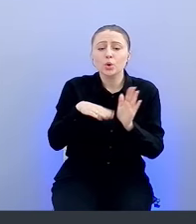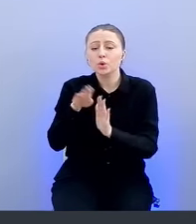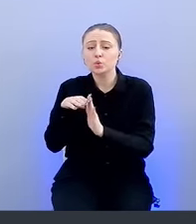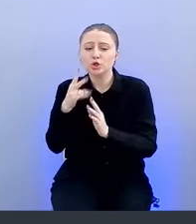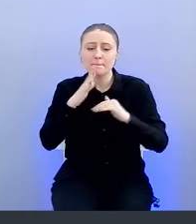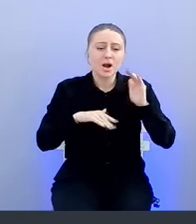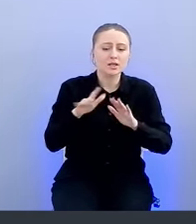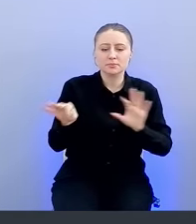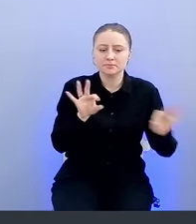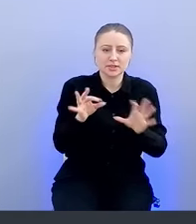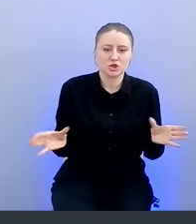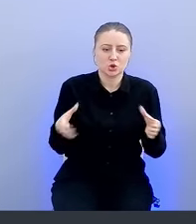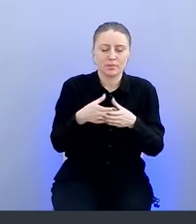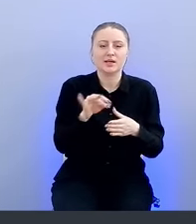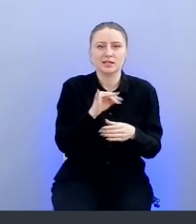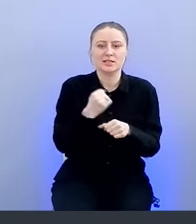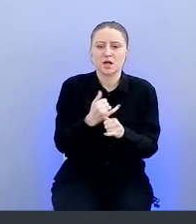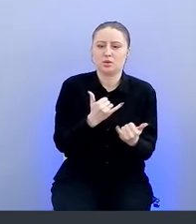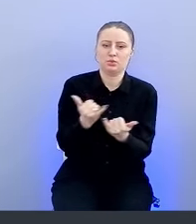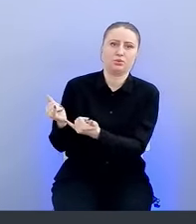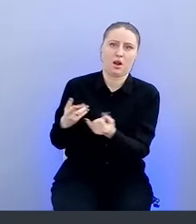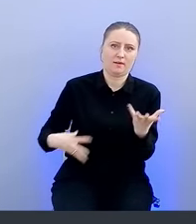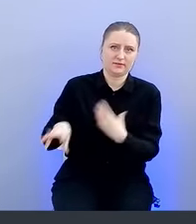собрать и сделать решение компаниевать для всех.